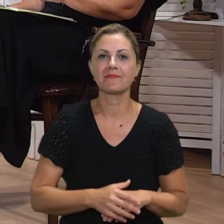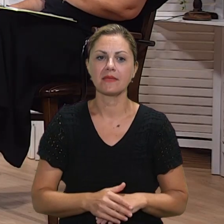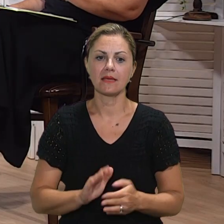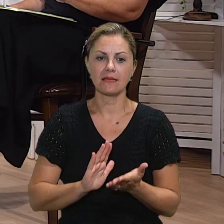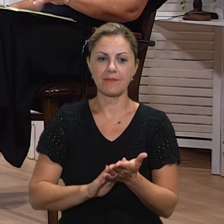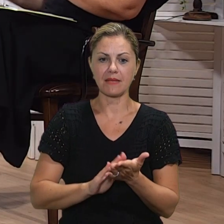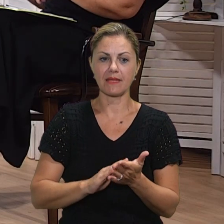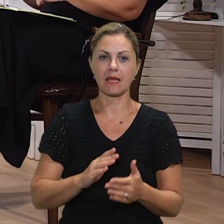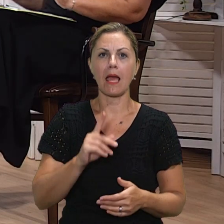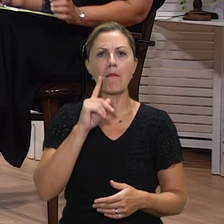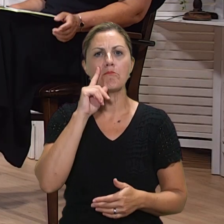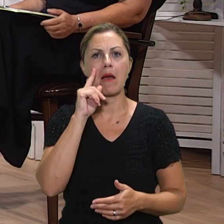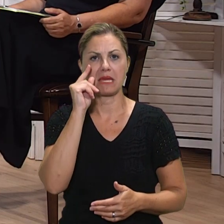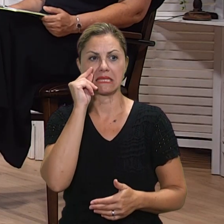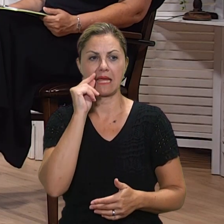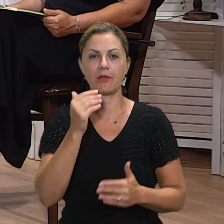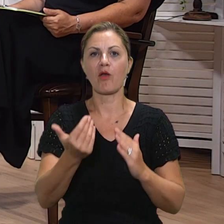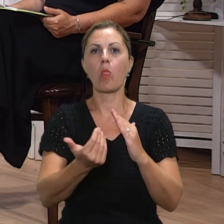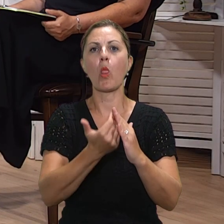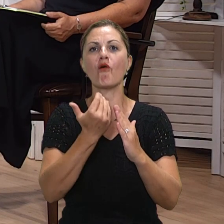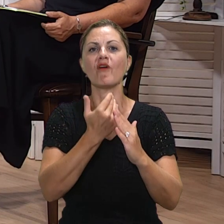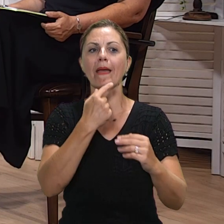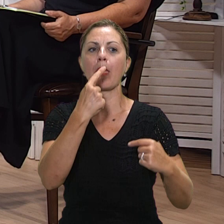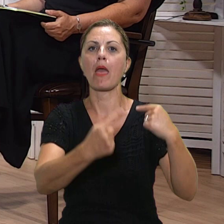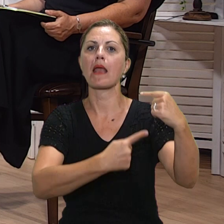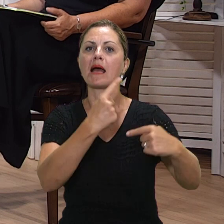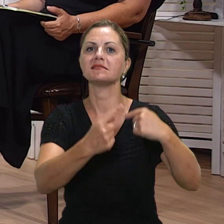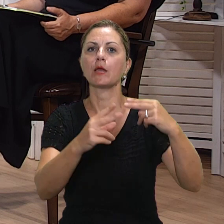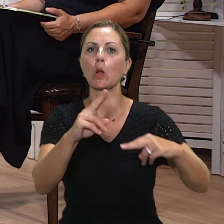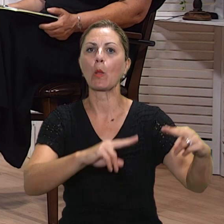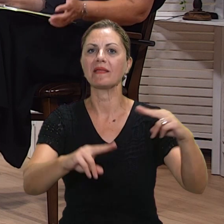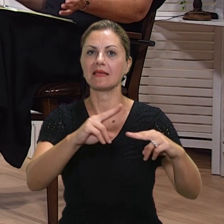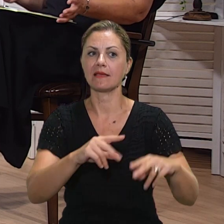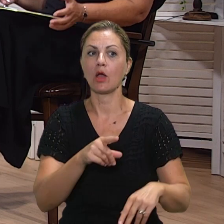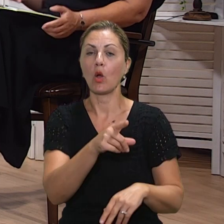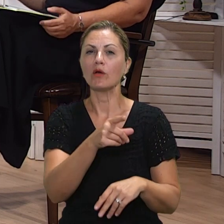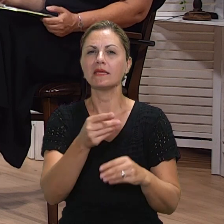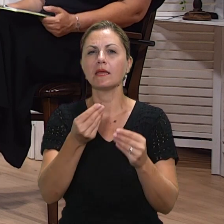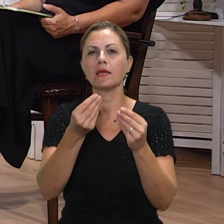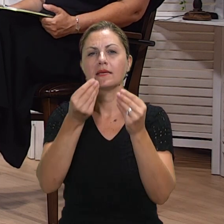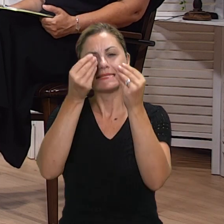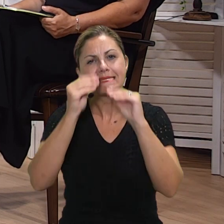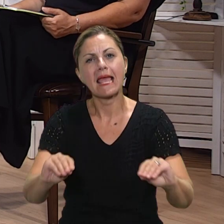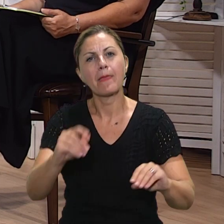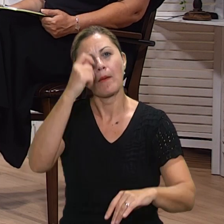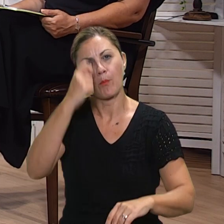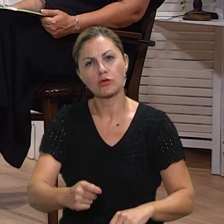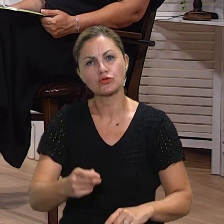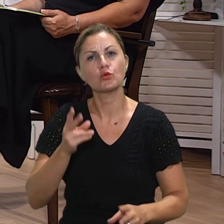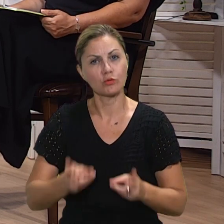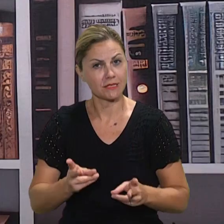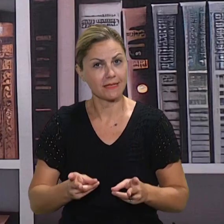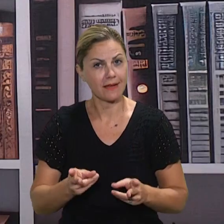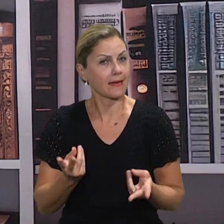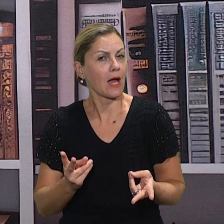generacije, ali ne djece, nego rojitelja, cijenu učitelje koji žele prenositi znanje, odgoj i raditi sa djecom, a ne samo predavati.